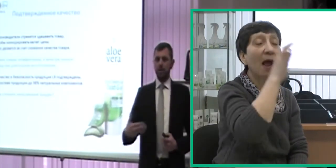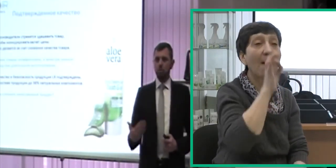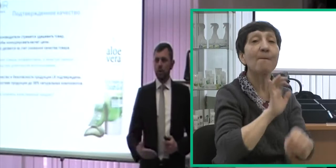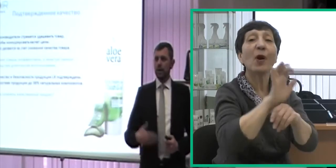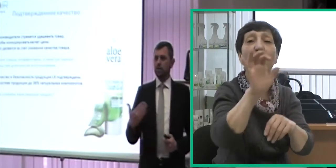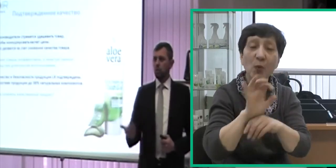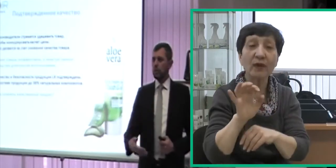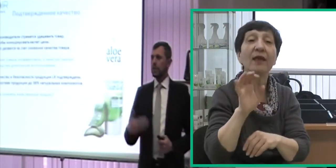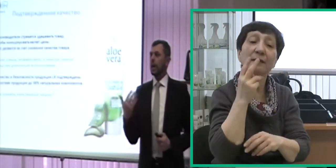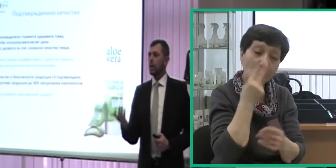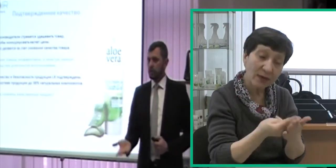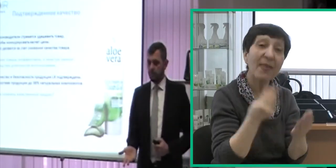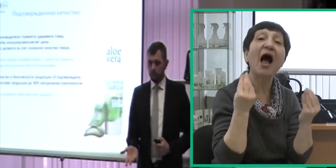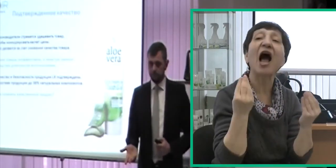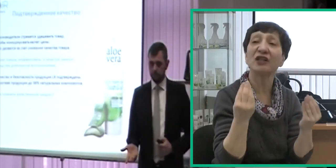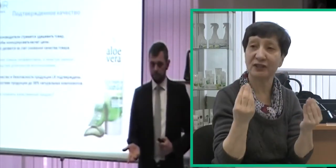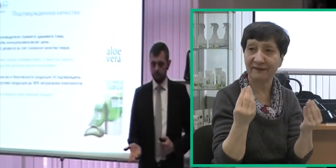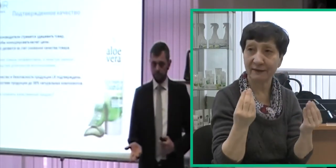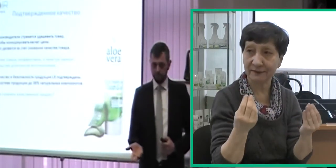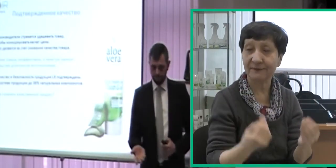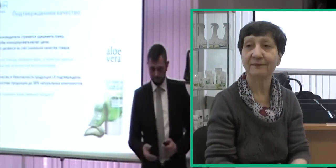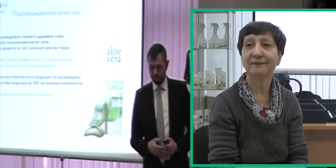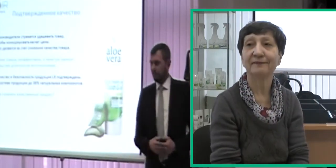эти продукты, основываясь на качестве.